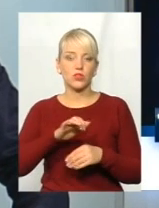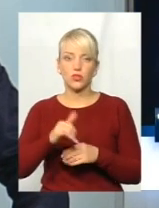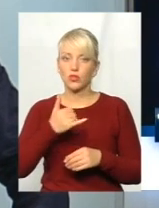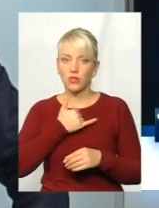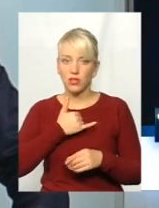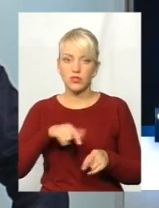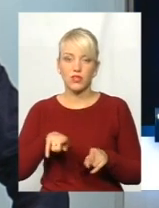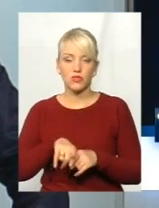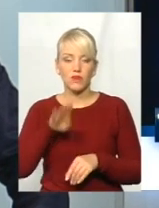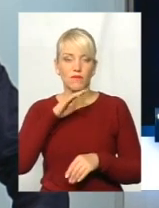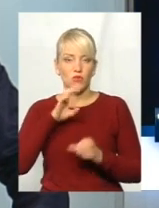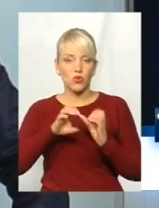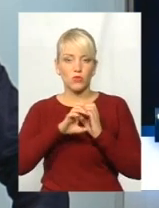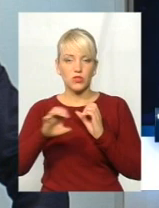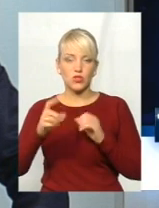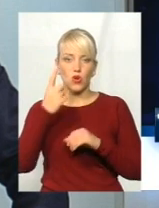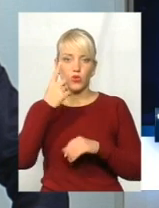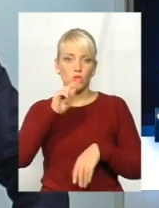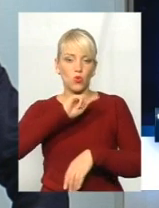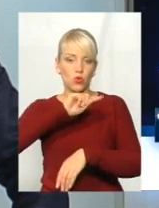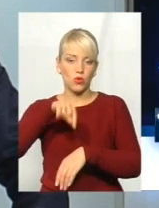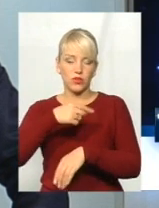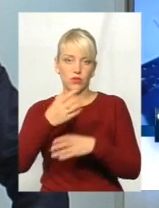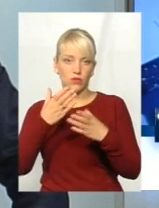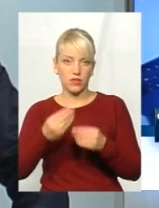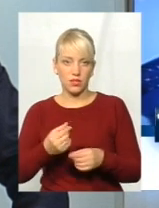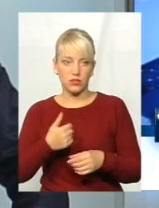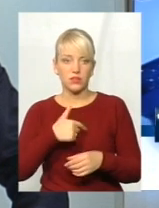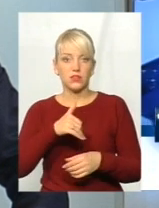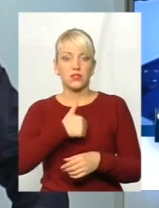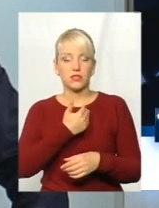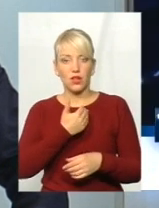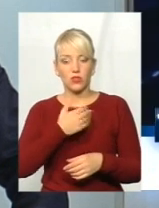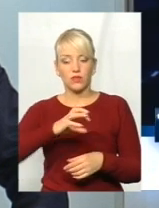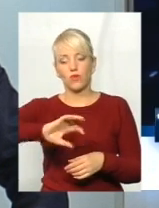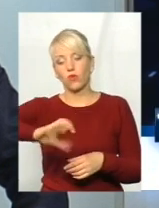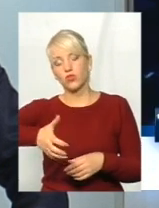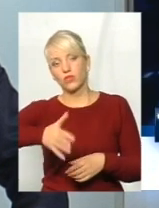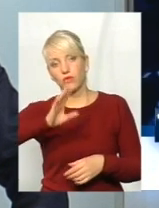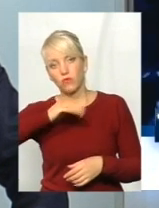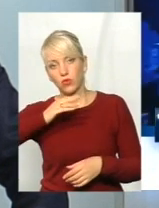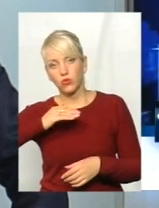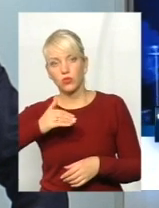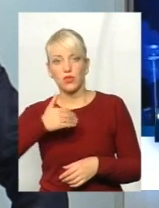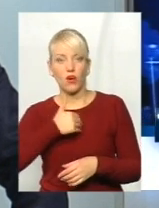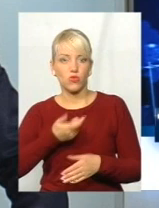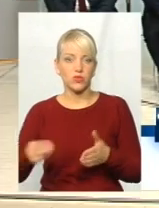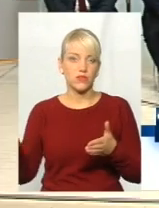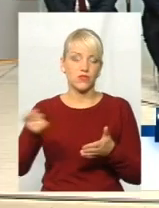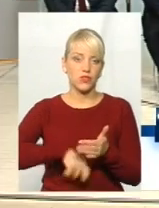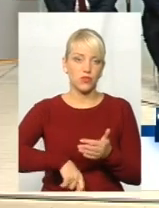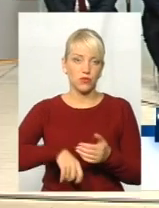водопостачання дається водою в день. У нас так, захотів включив воду, захотів і включив воду.